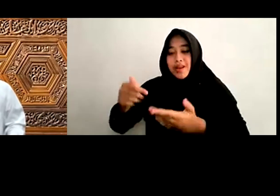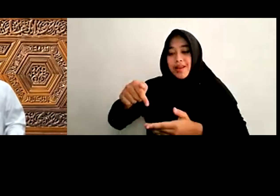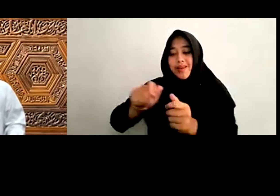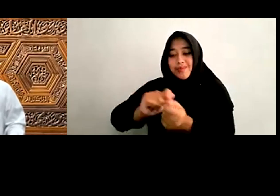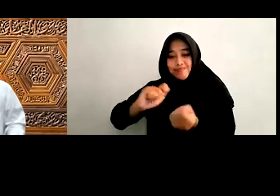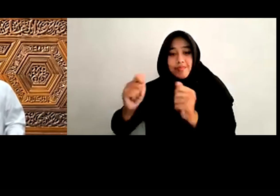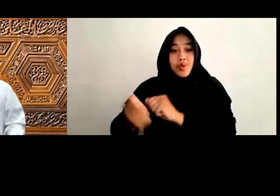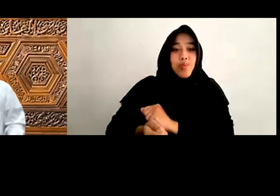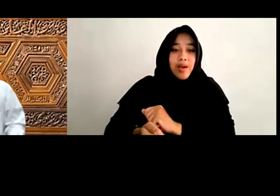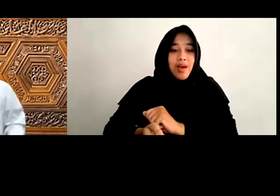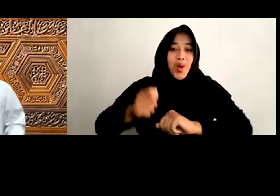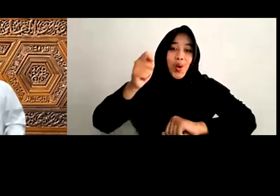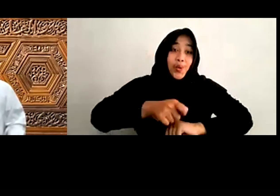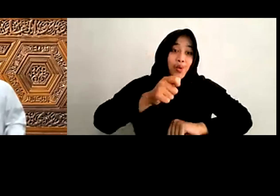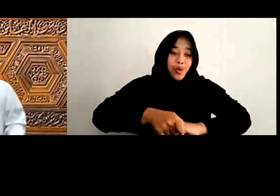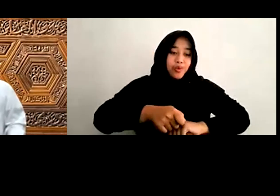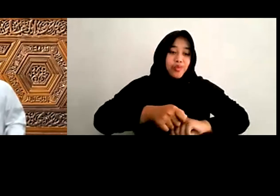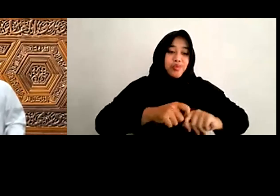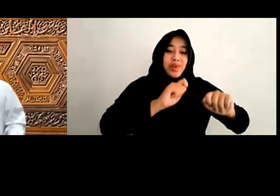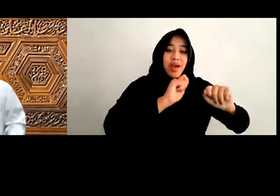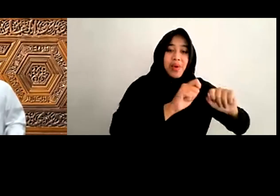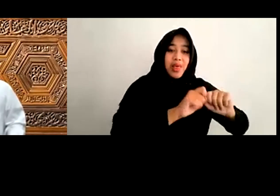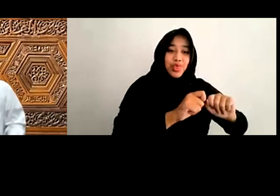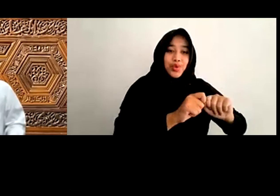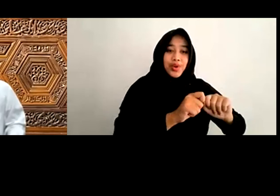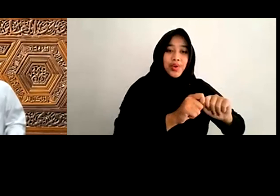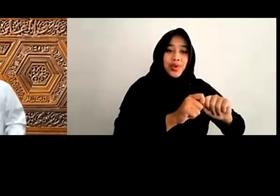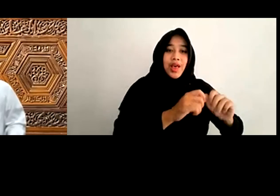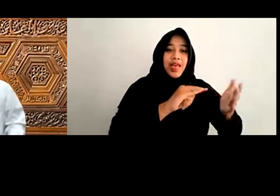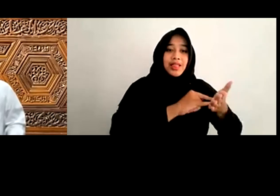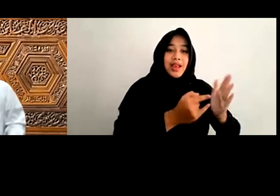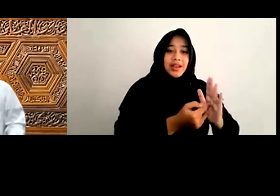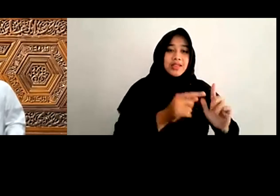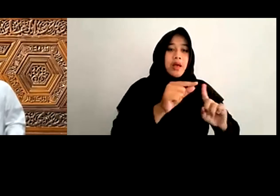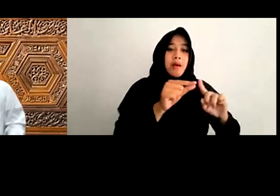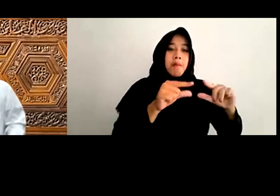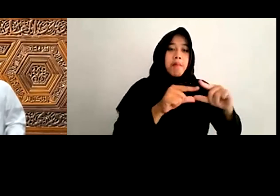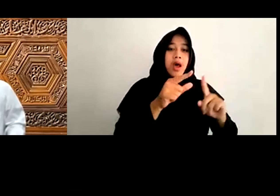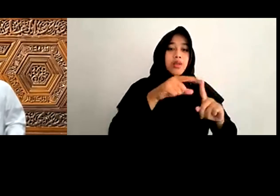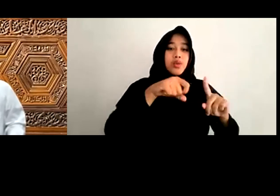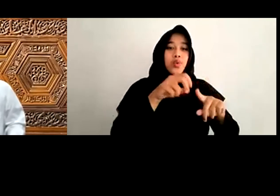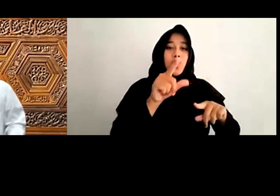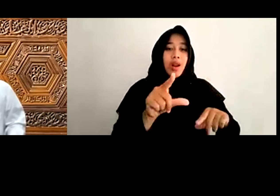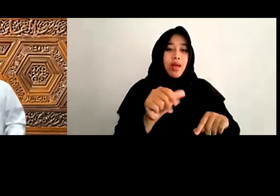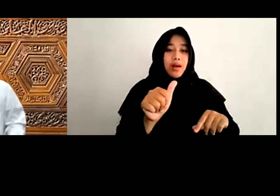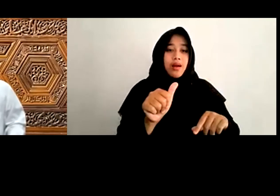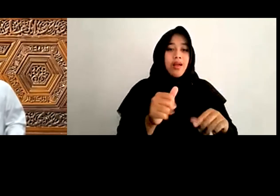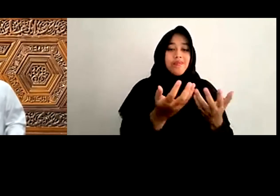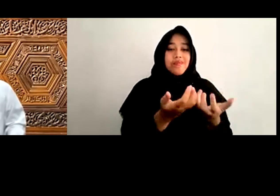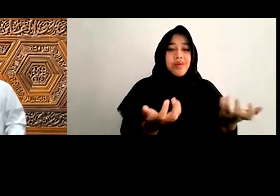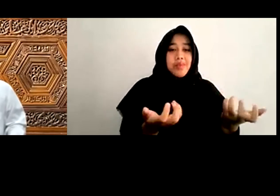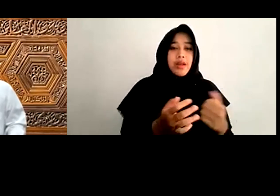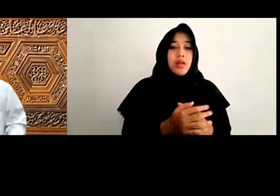mengatur Teknis Partikular Itu juga Mesti berubah Semata-mata Untuk Memujudkan